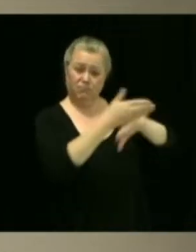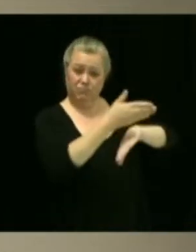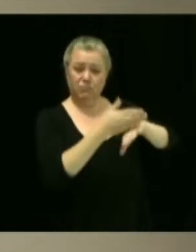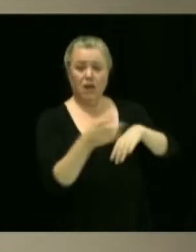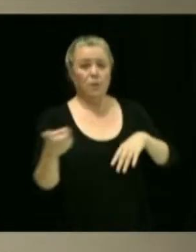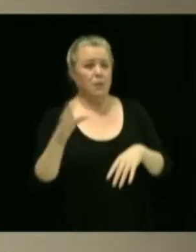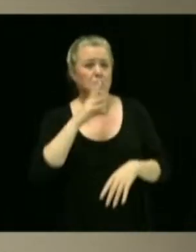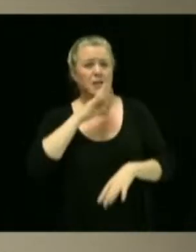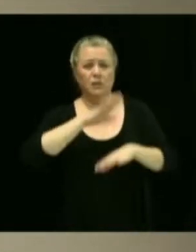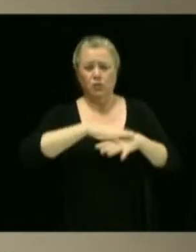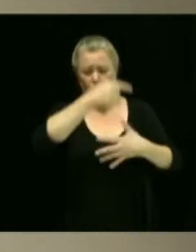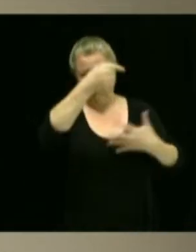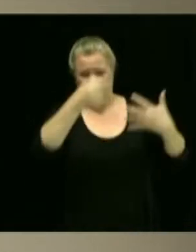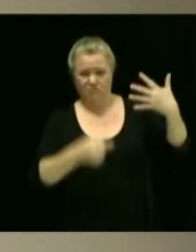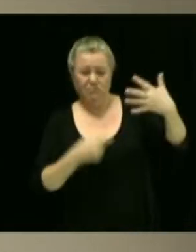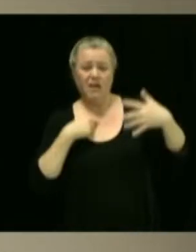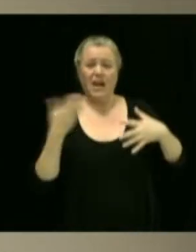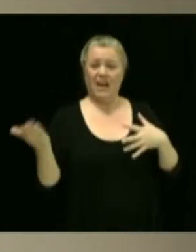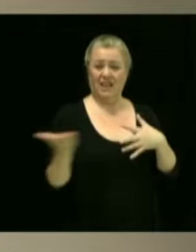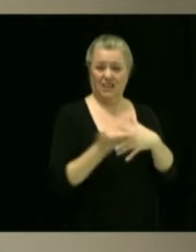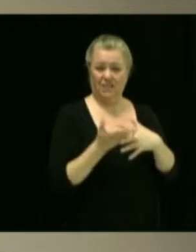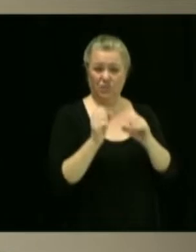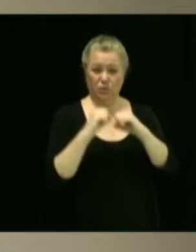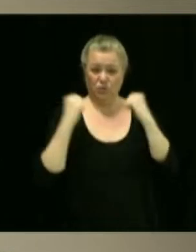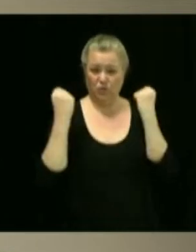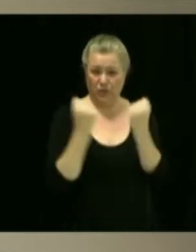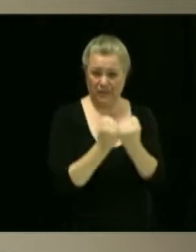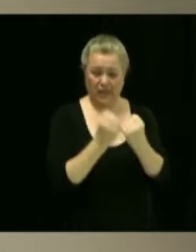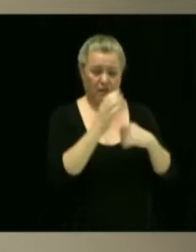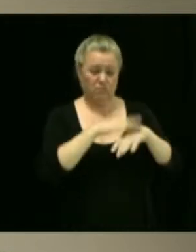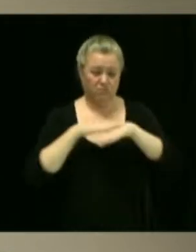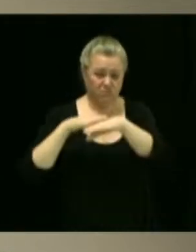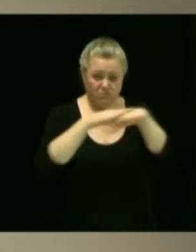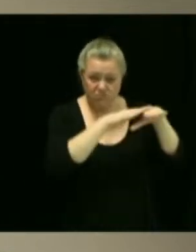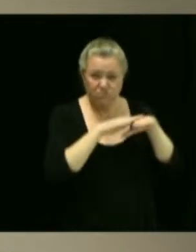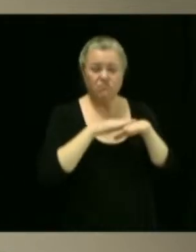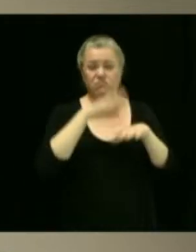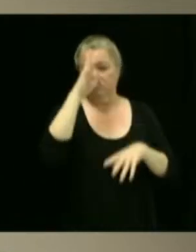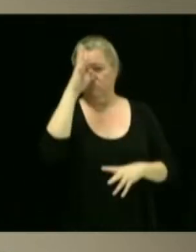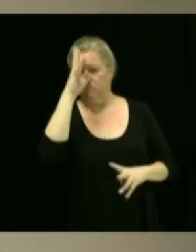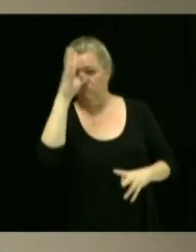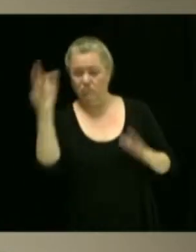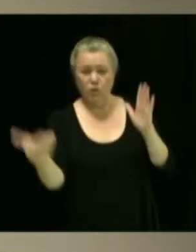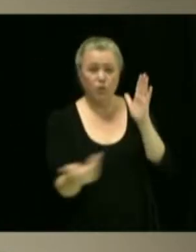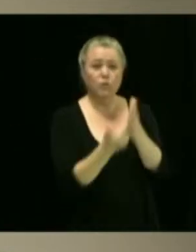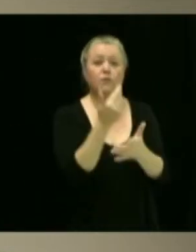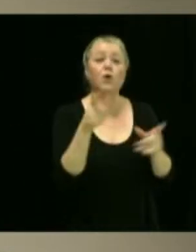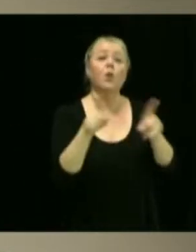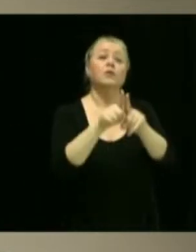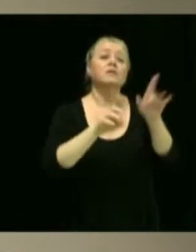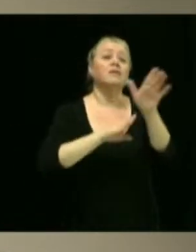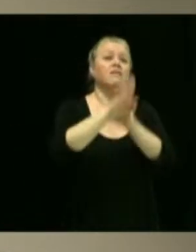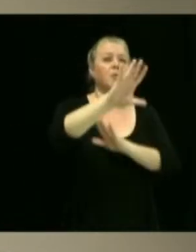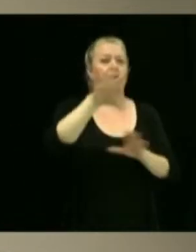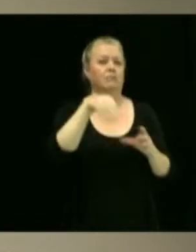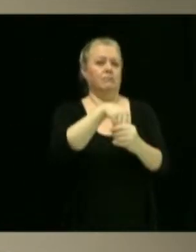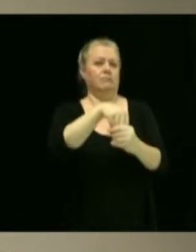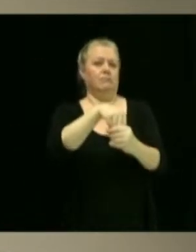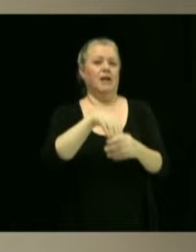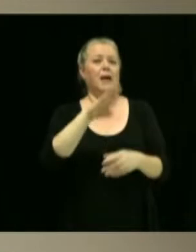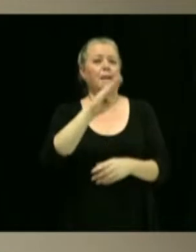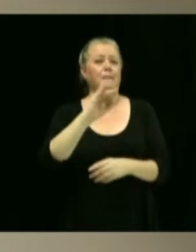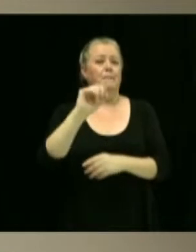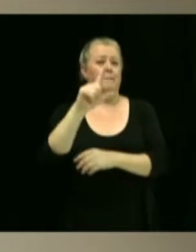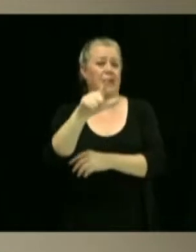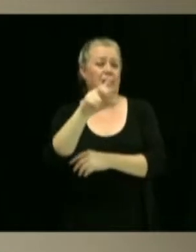autres, l'intervention sociale, la concertation, l'innovation et le développement intégré. Bill Ninax laisse de